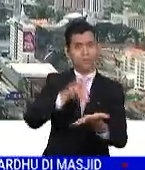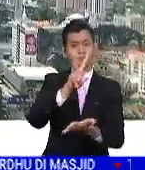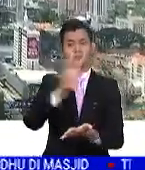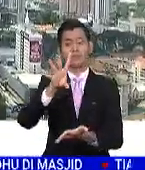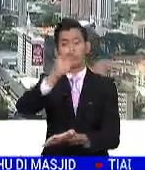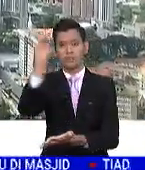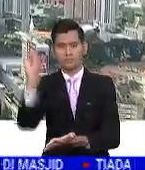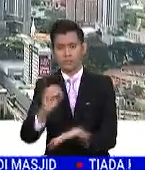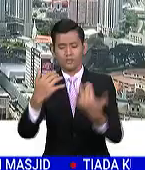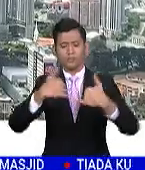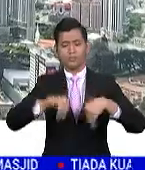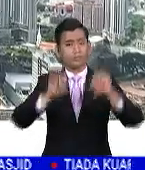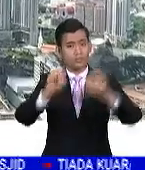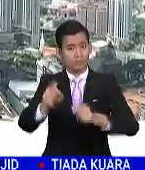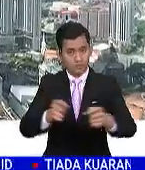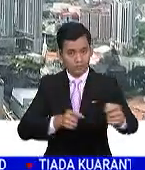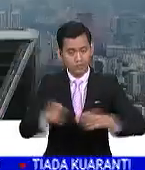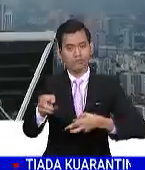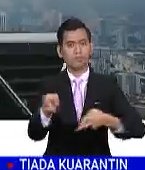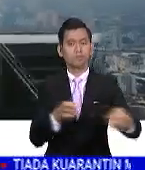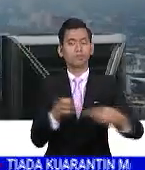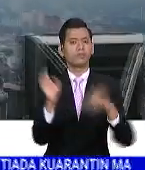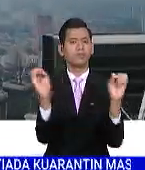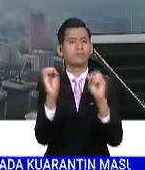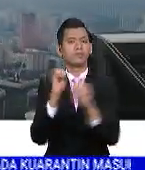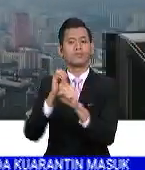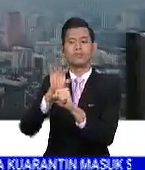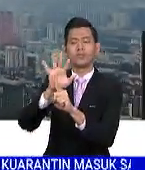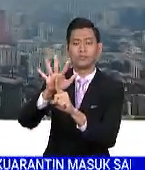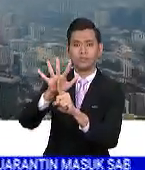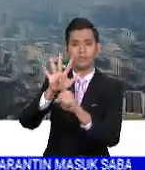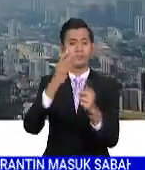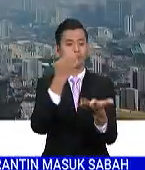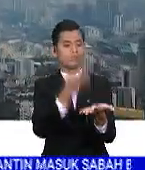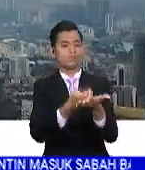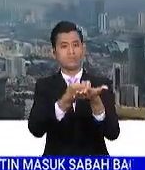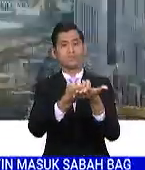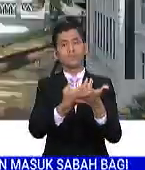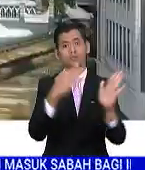masih mampu diuruskan dan tidak akan menjejaskan pertumbuhan ekonomi.